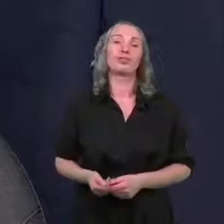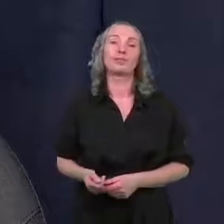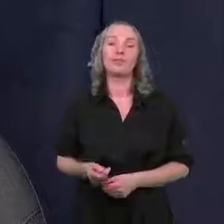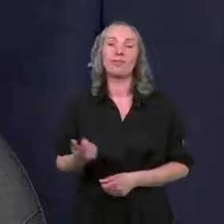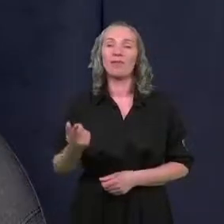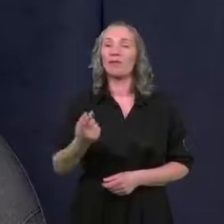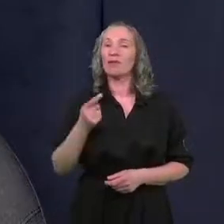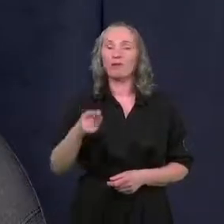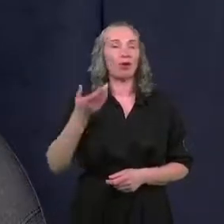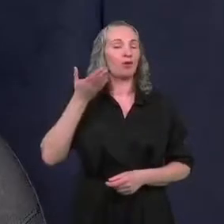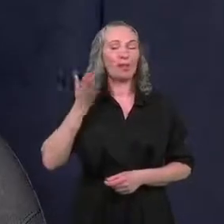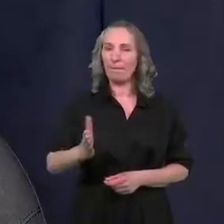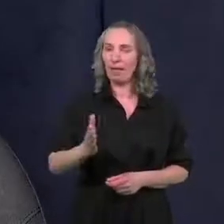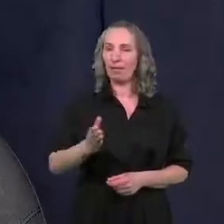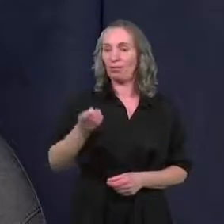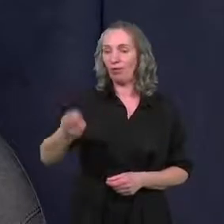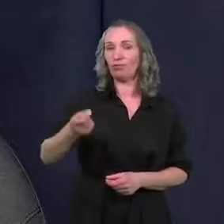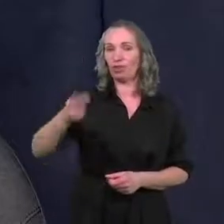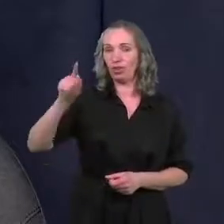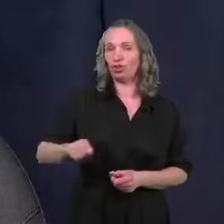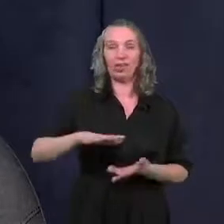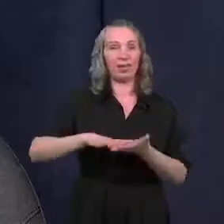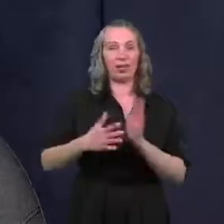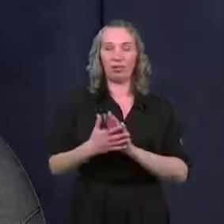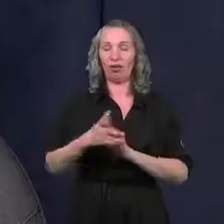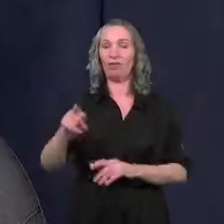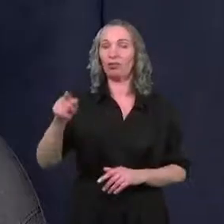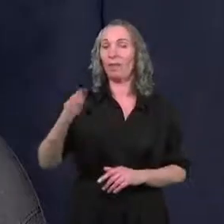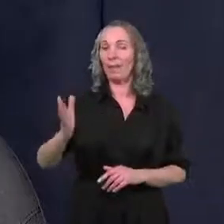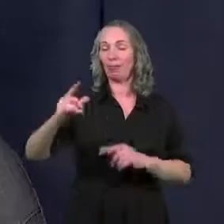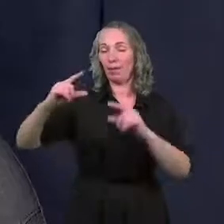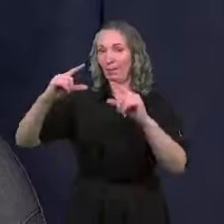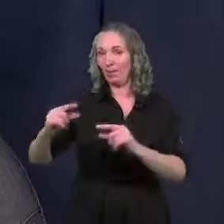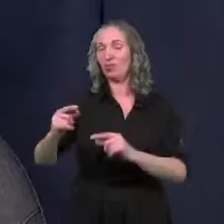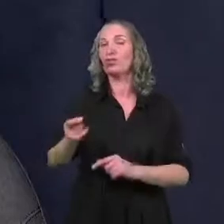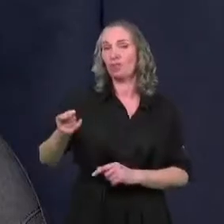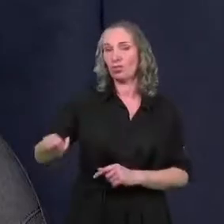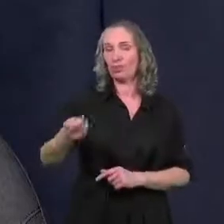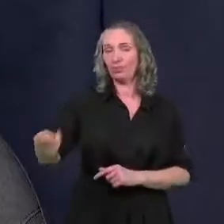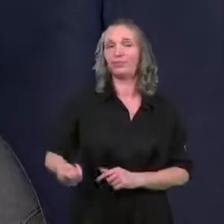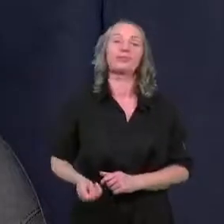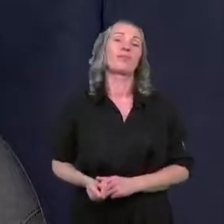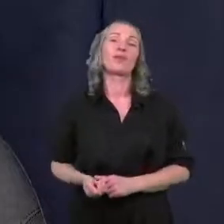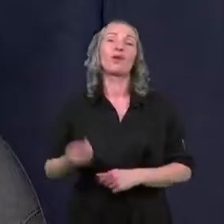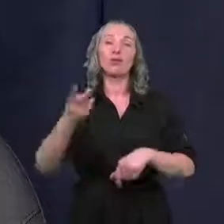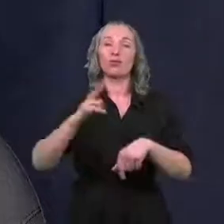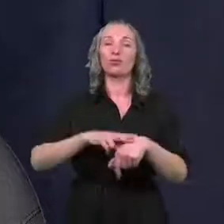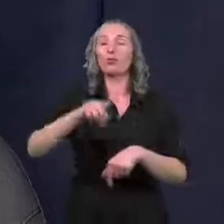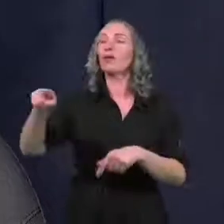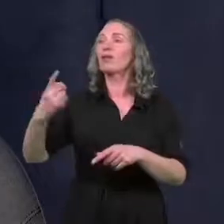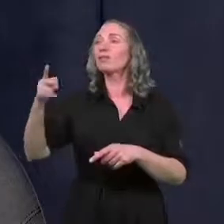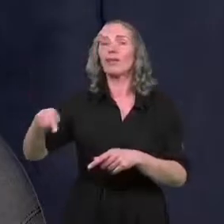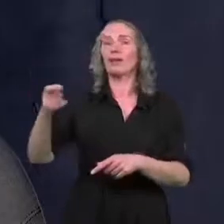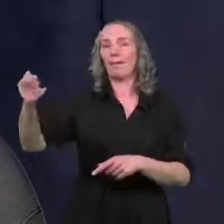Podkreślam, to nie będą czynsze rynkowe. One będą niższe powiedzmy od tych, z którymi Państwo się